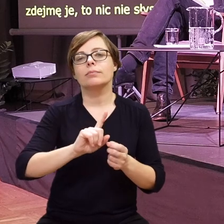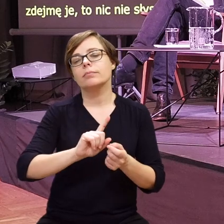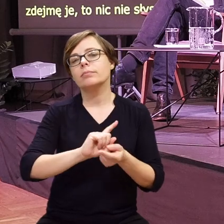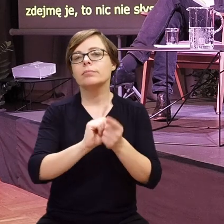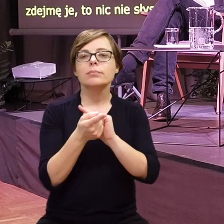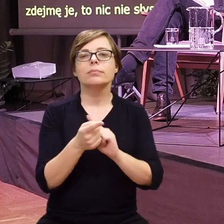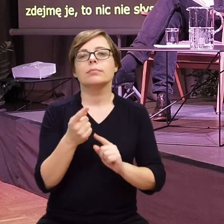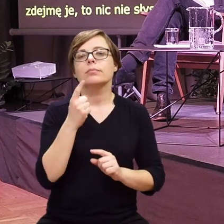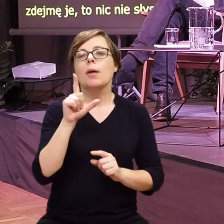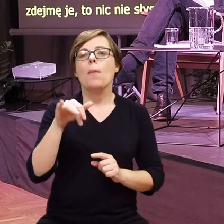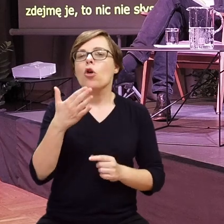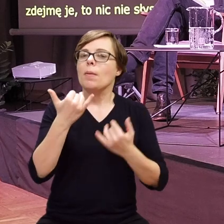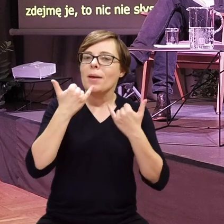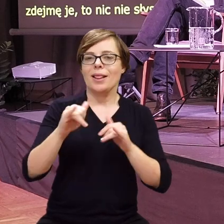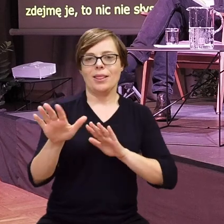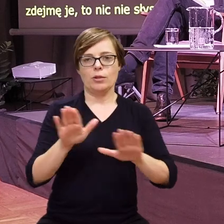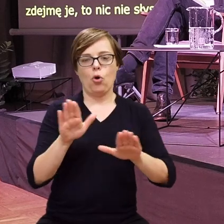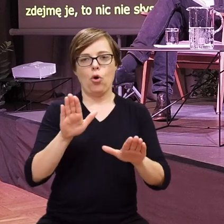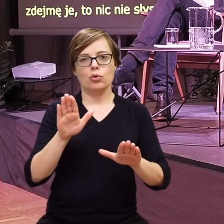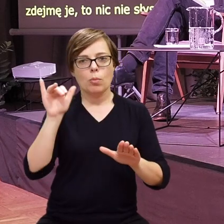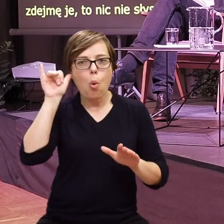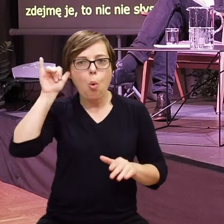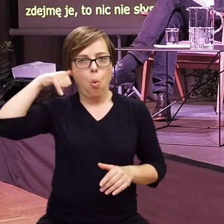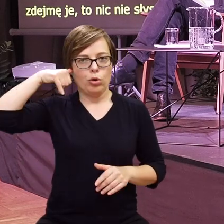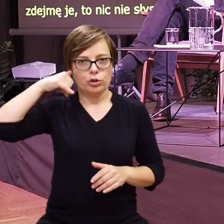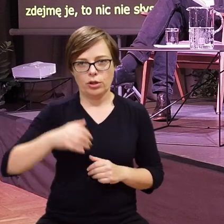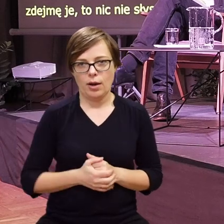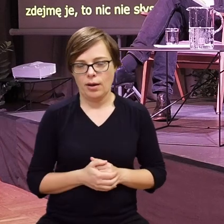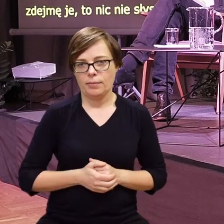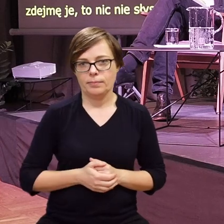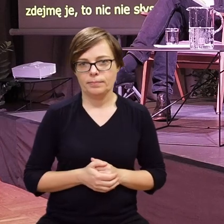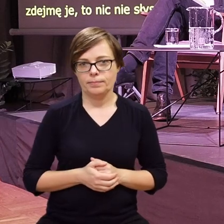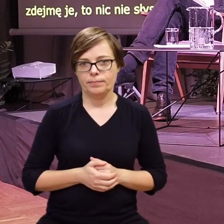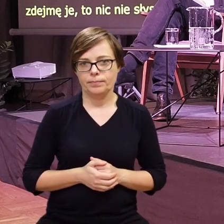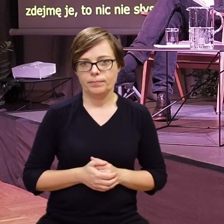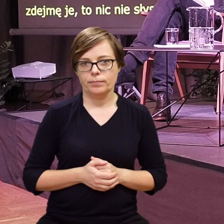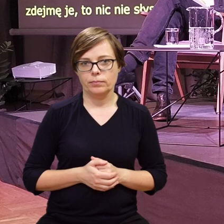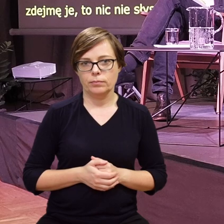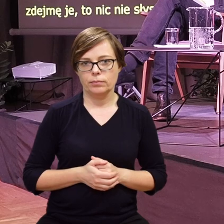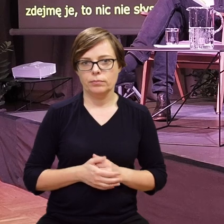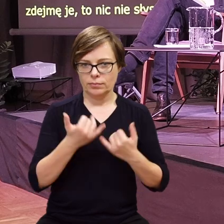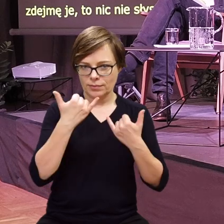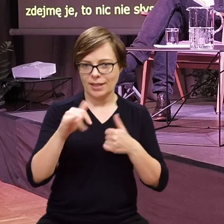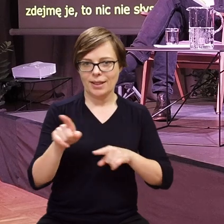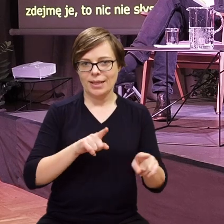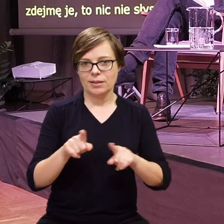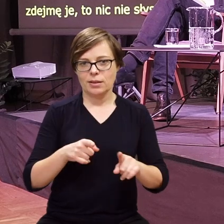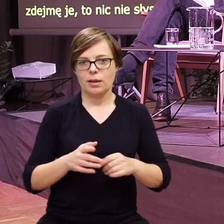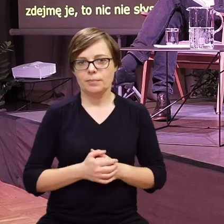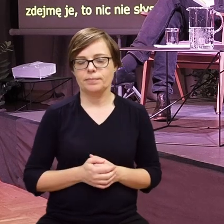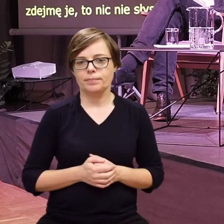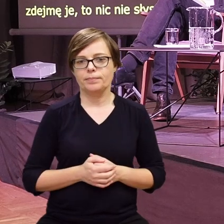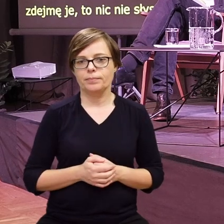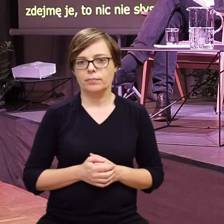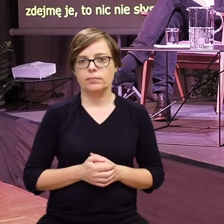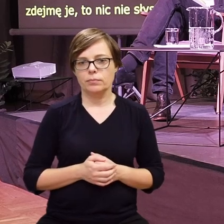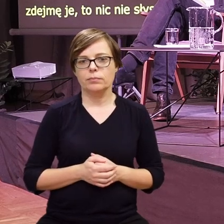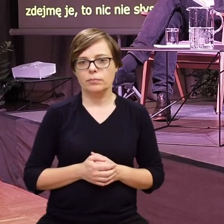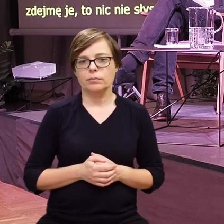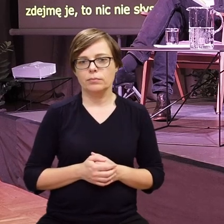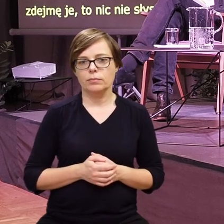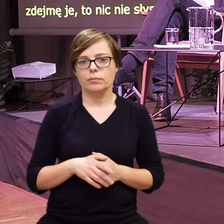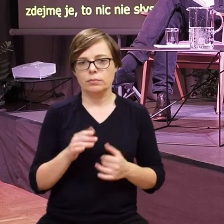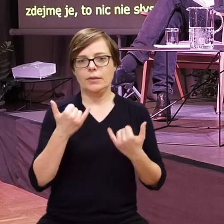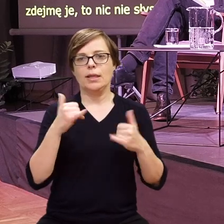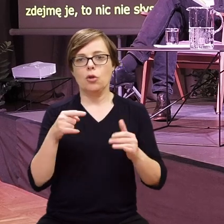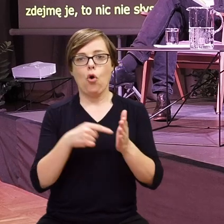to słowo głusza. Jest inny znak polskiego języka, znaczy jest inny, to jest właśnie ten, który